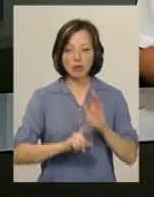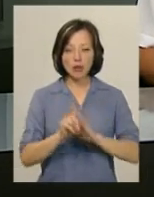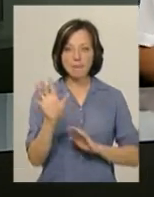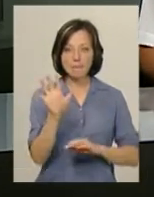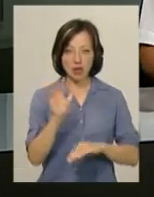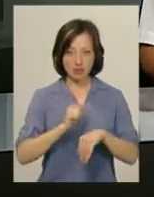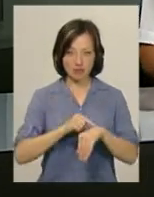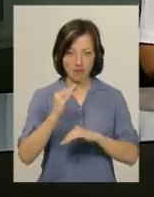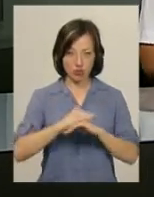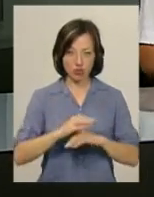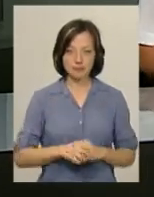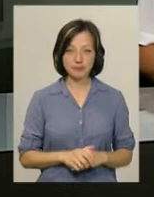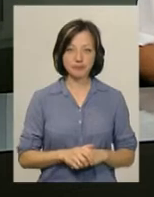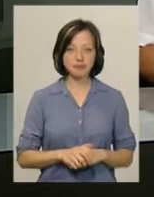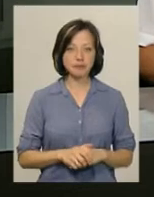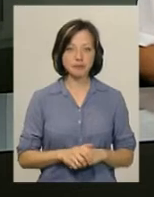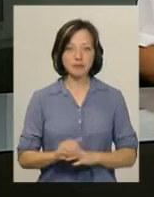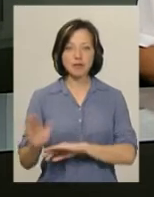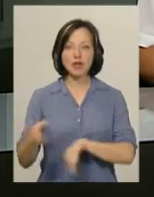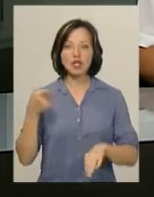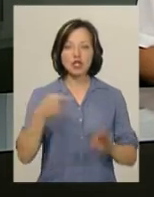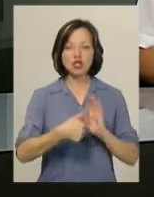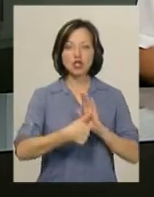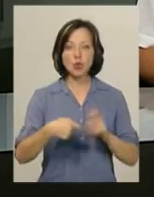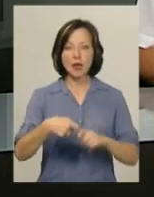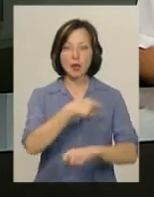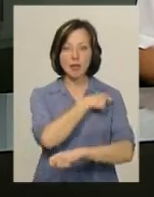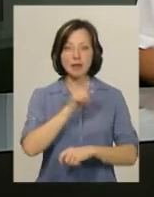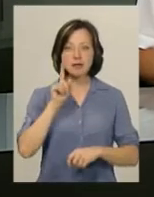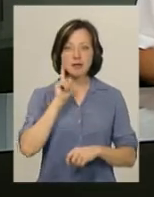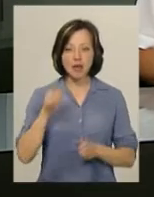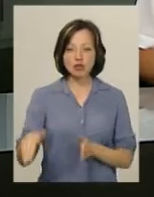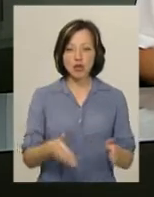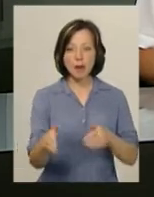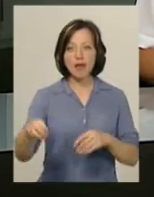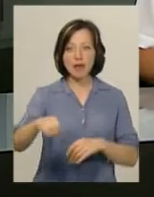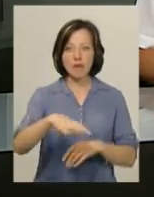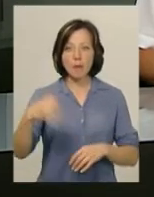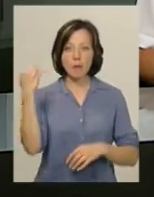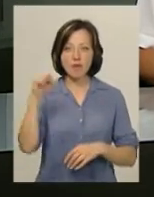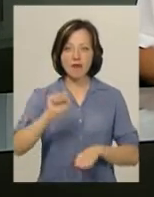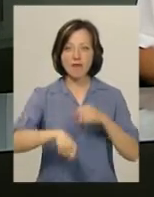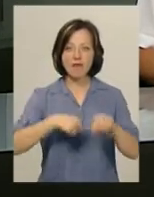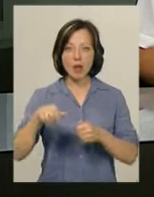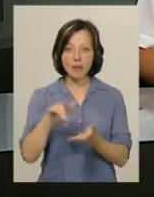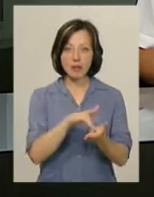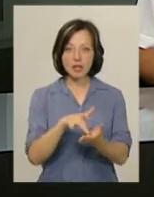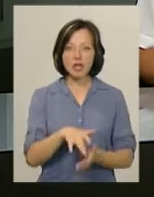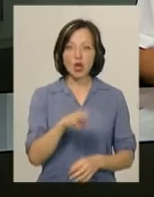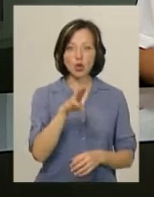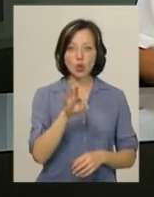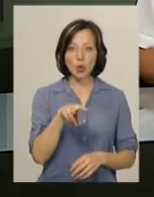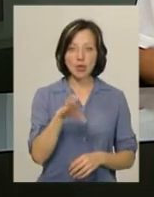п'ятої вечора. 1600 кілометрів з зеленими шляхами Європи подолає веломандрівник Смолицького Сергій